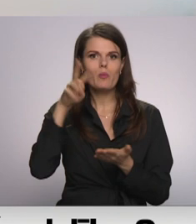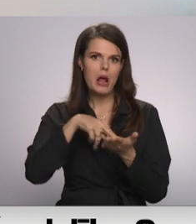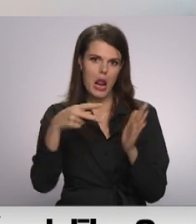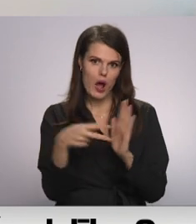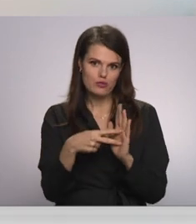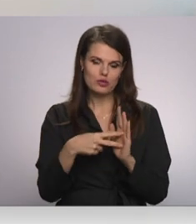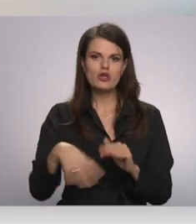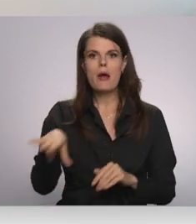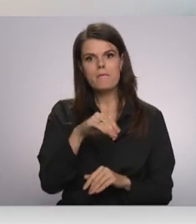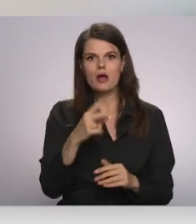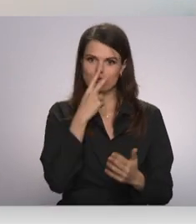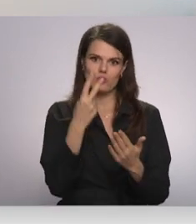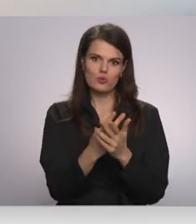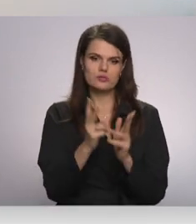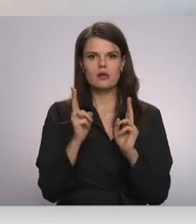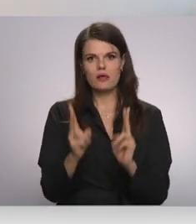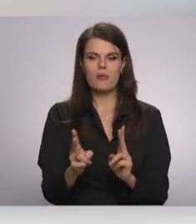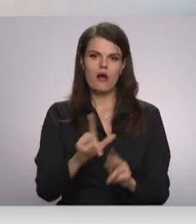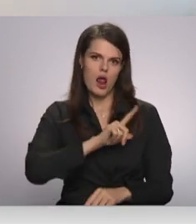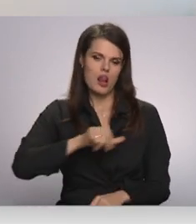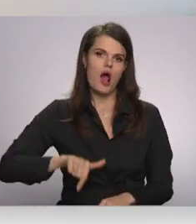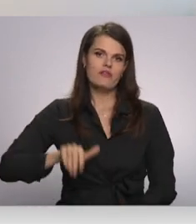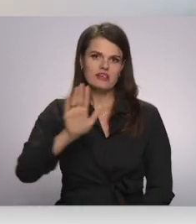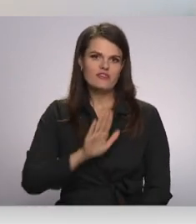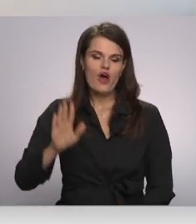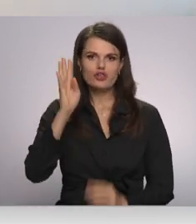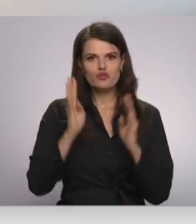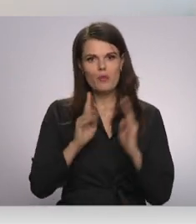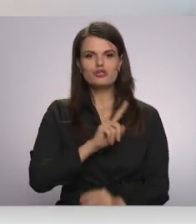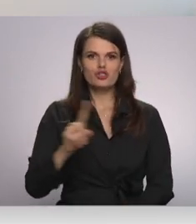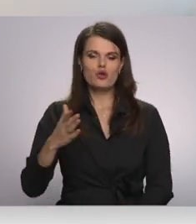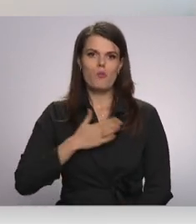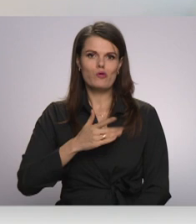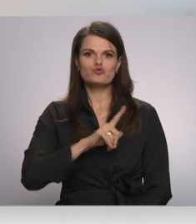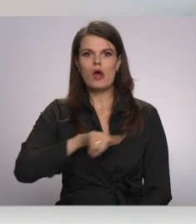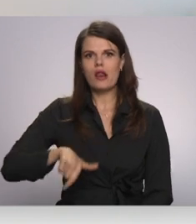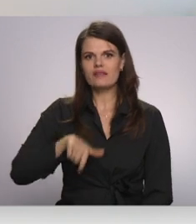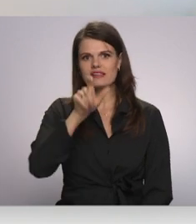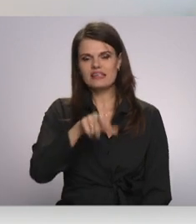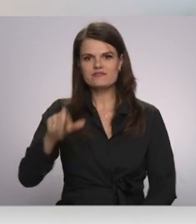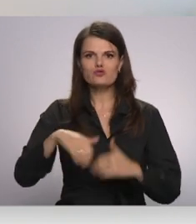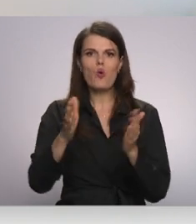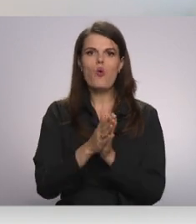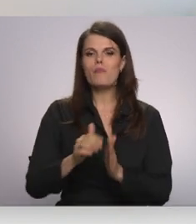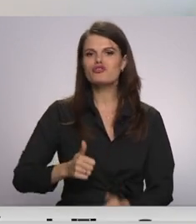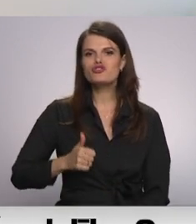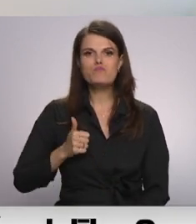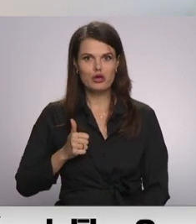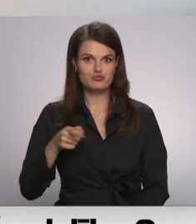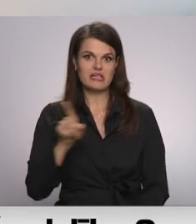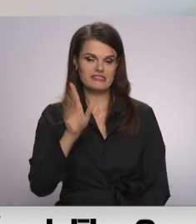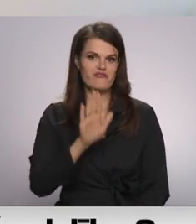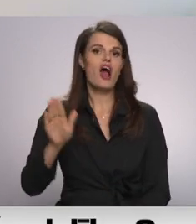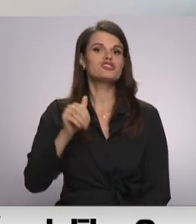uzskatām, ka Latvijas valsts meži ir mūsu Latvijas iedzīvotāju kopībašums, un mums